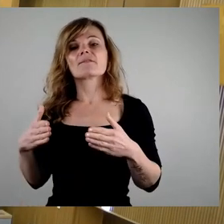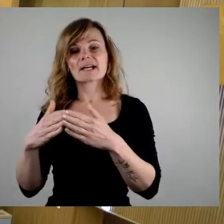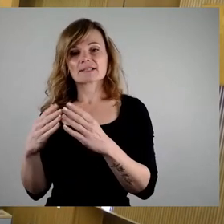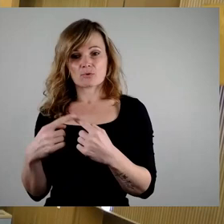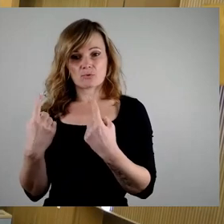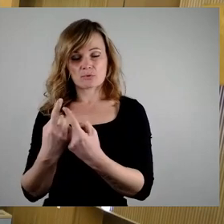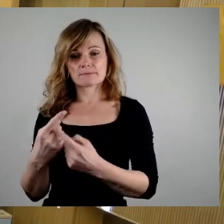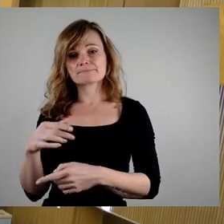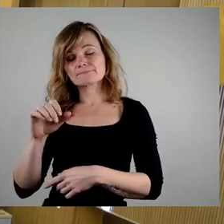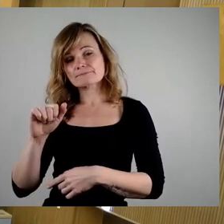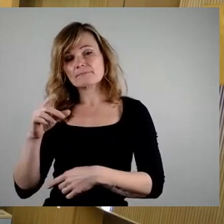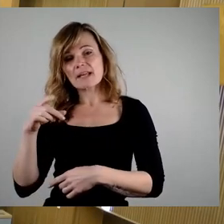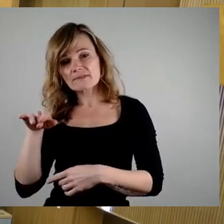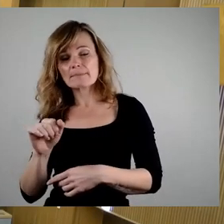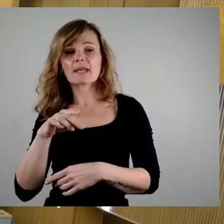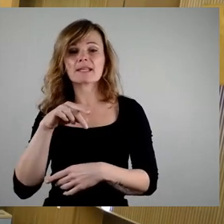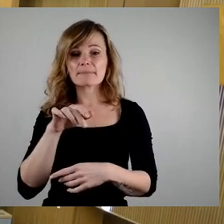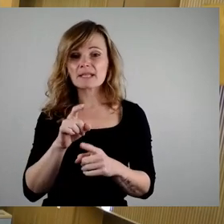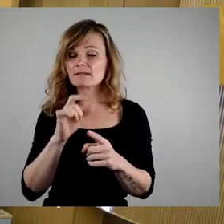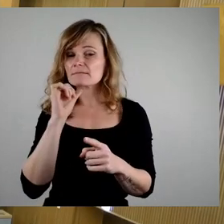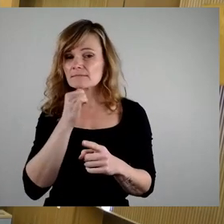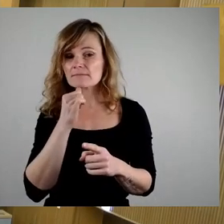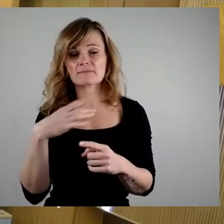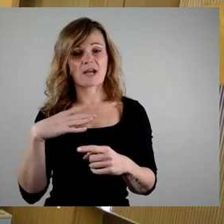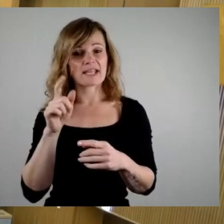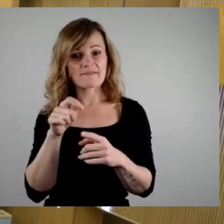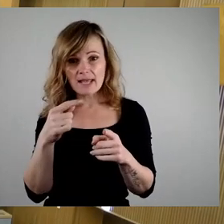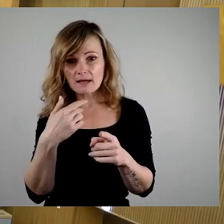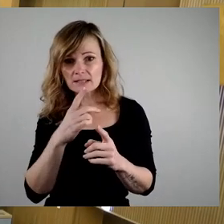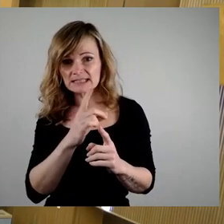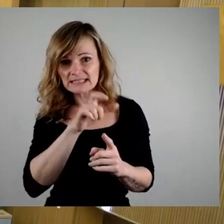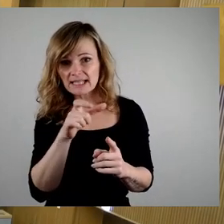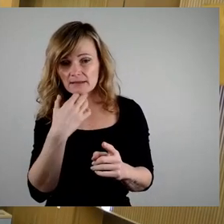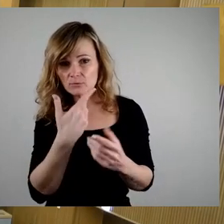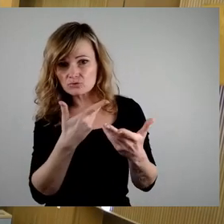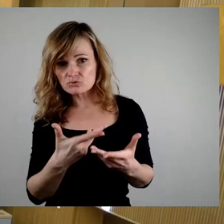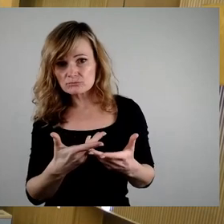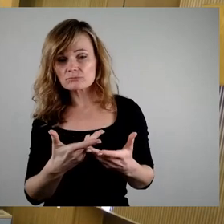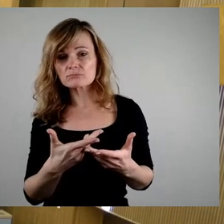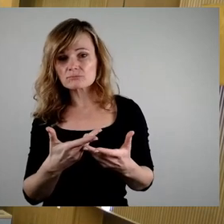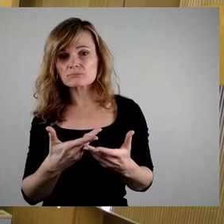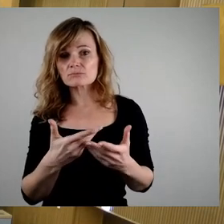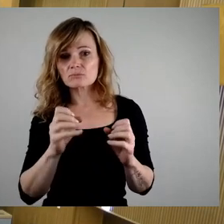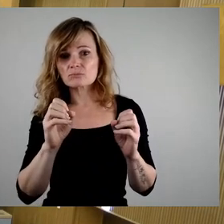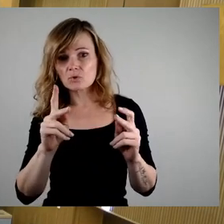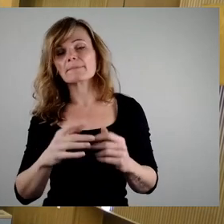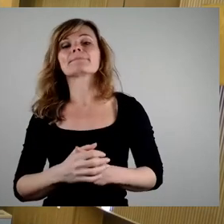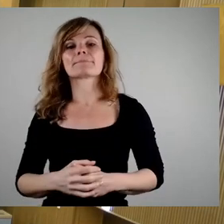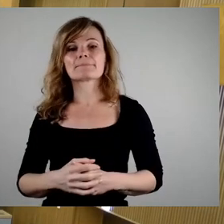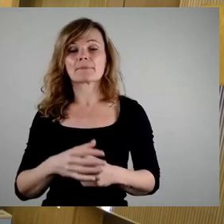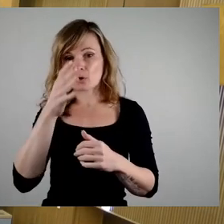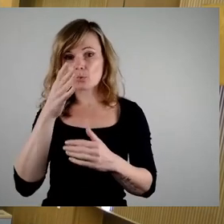Freie Wähler das Wort gewünscht? Nein, Dissidenten das Wort gewünscht? Okay. Dann hätten wir Grüner